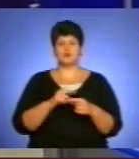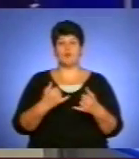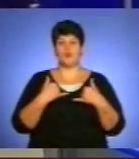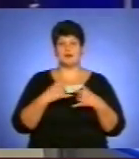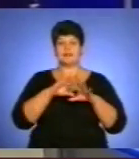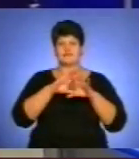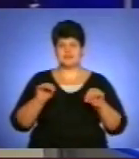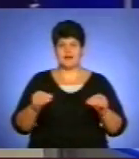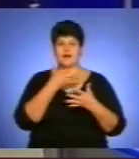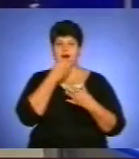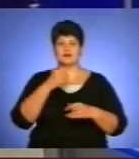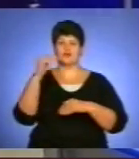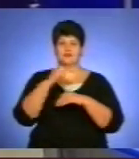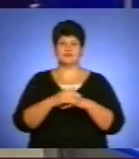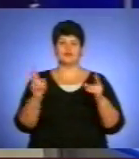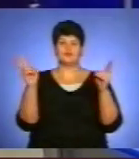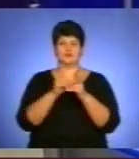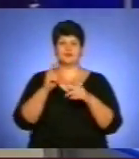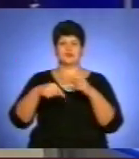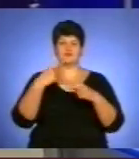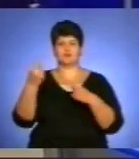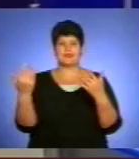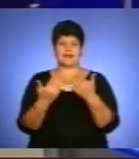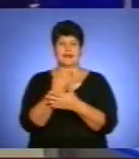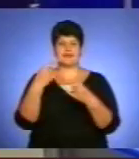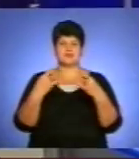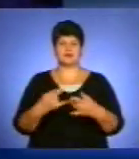все. Гарного вам вечора і до зустрічі у наступних ефірах.